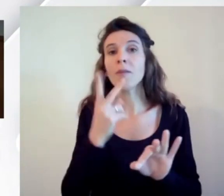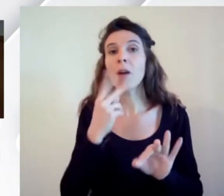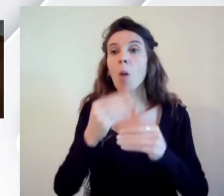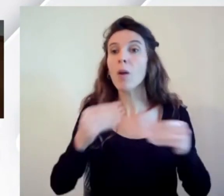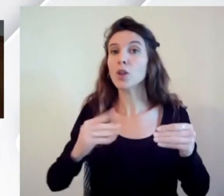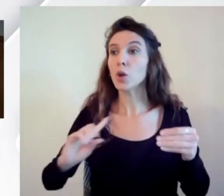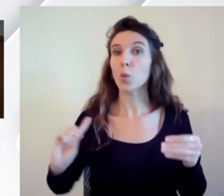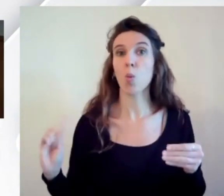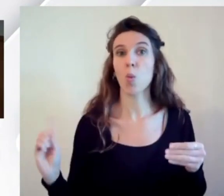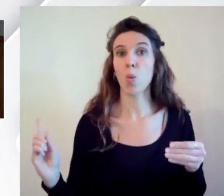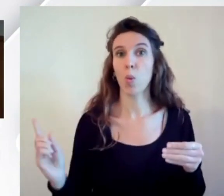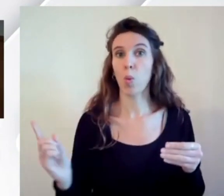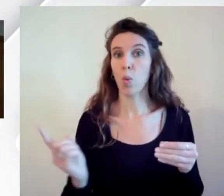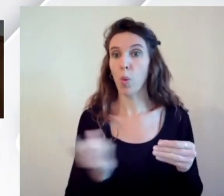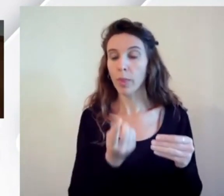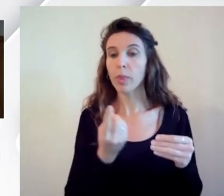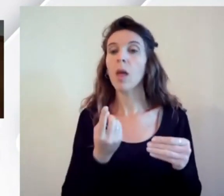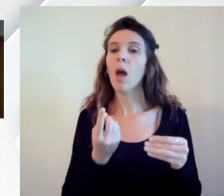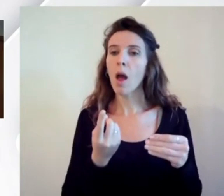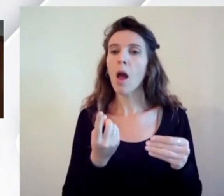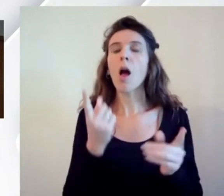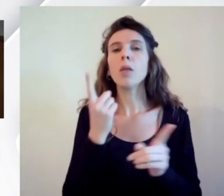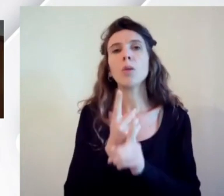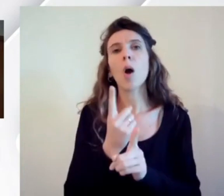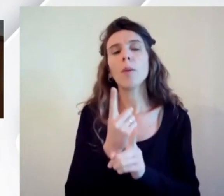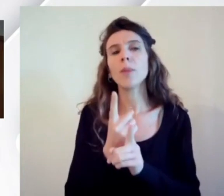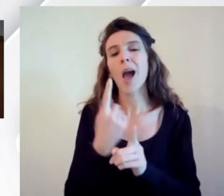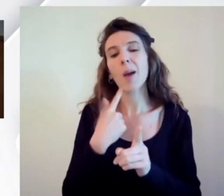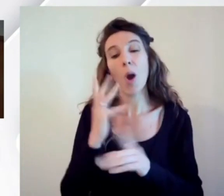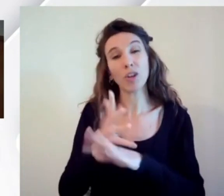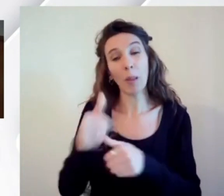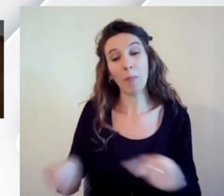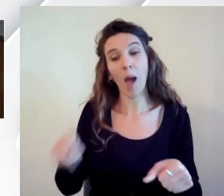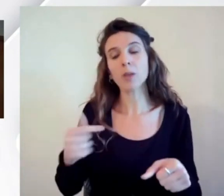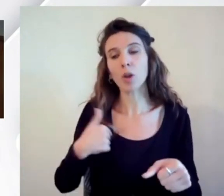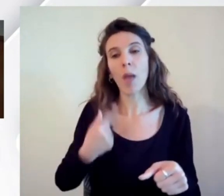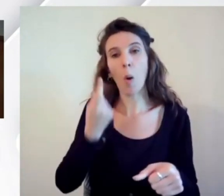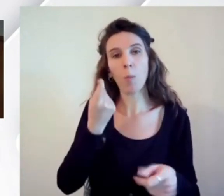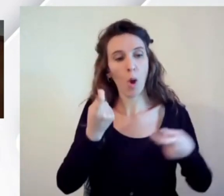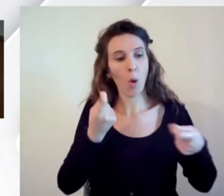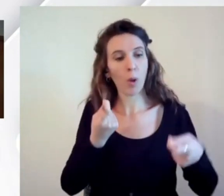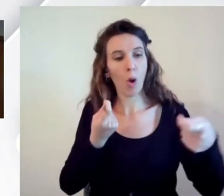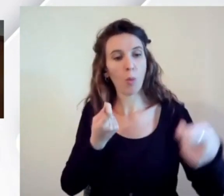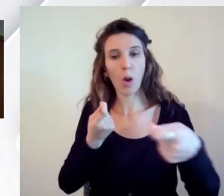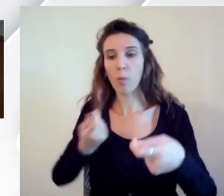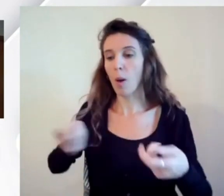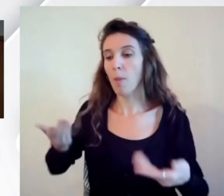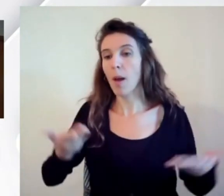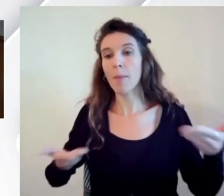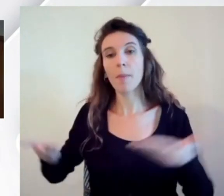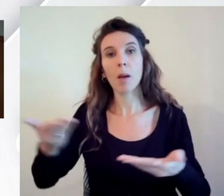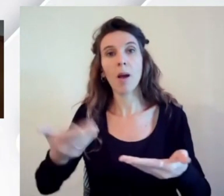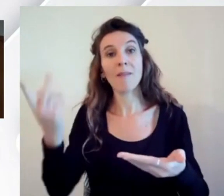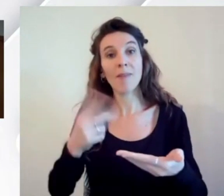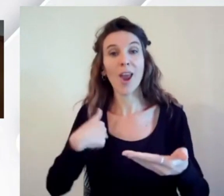dobbiamo invece contribuire a creare quel by default e oggi qui siamo in molti che stiamo lavorando da